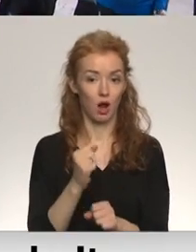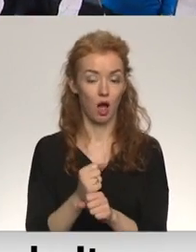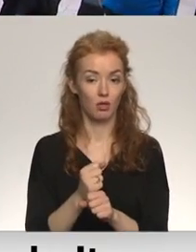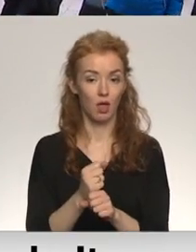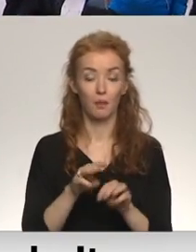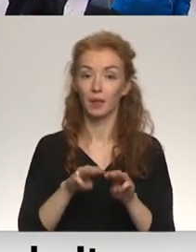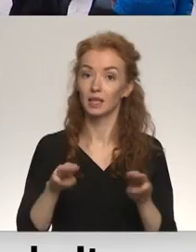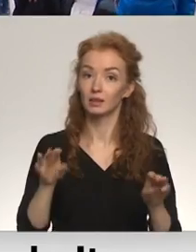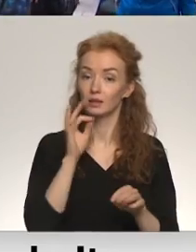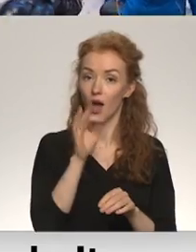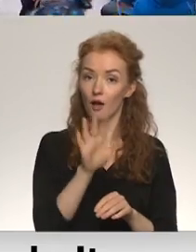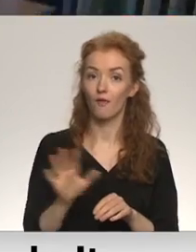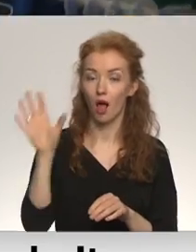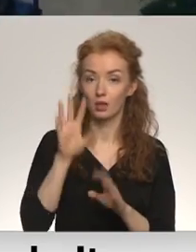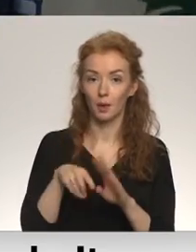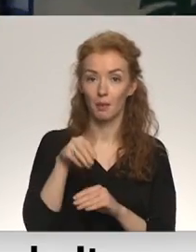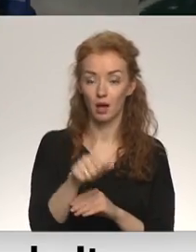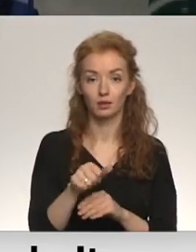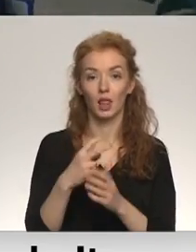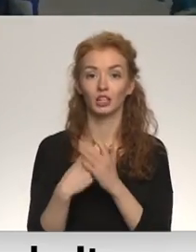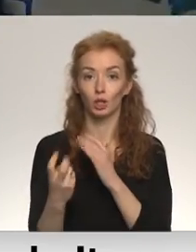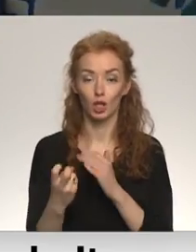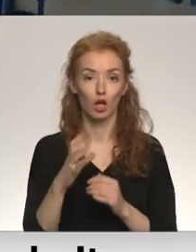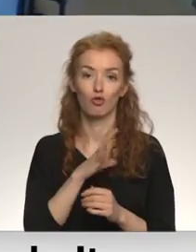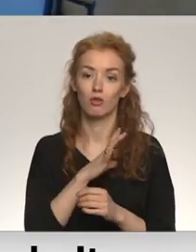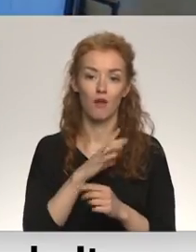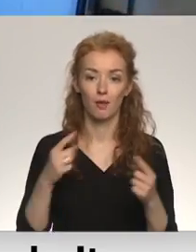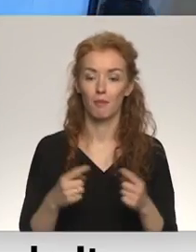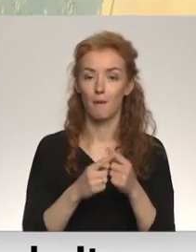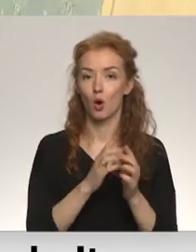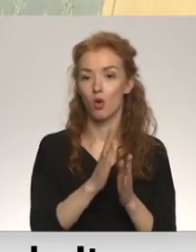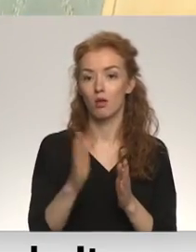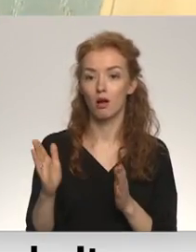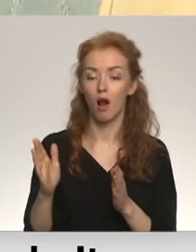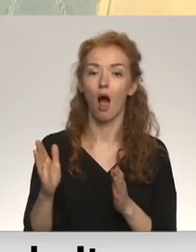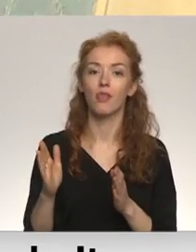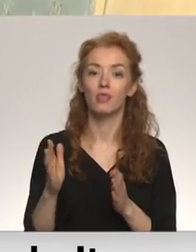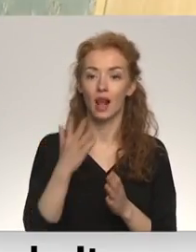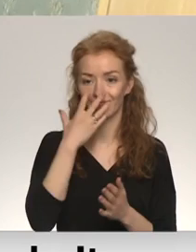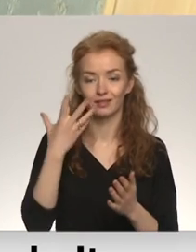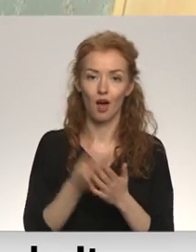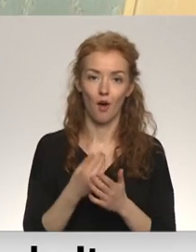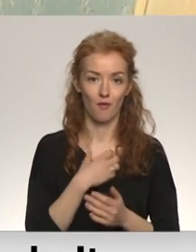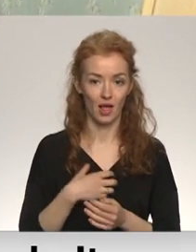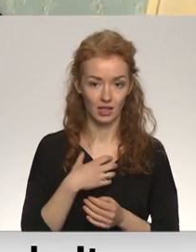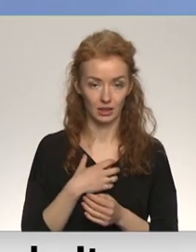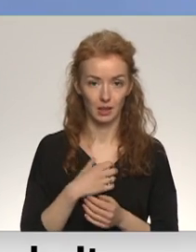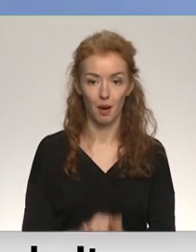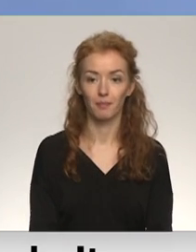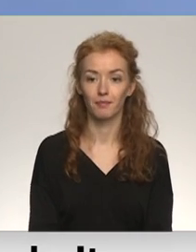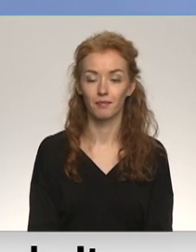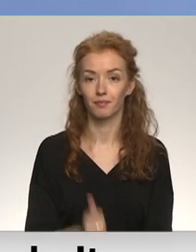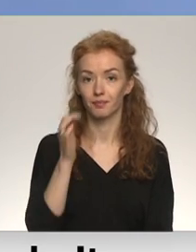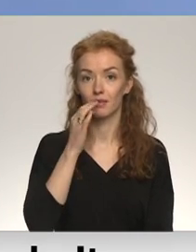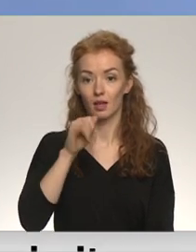norāda, valsts apmaksāto izmitināšanu nebūs iespējams piemērot katru patvēru meklētāju individuālajām vajadzībām. Ja